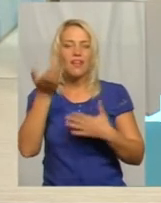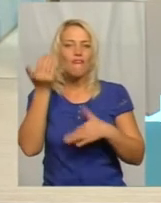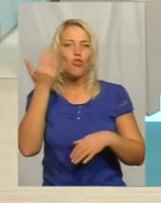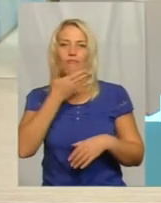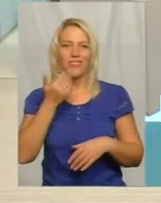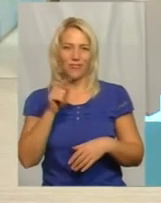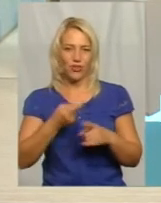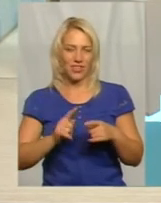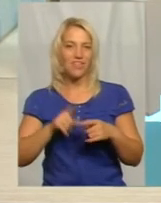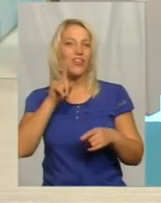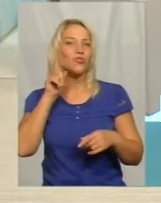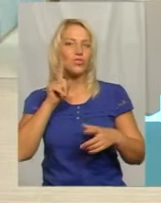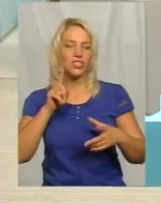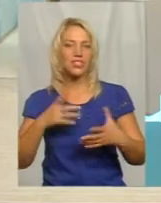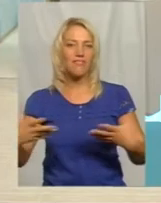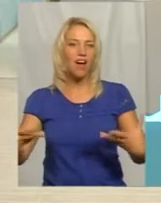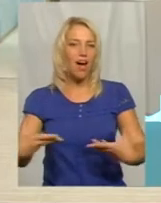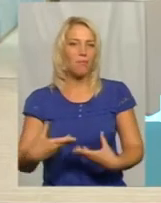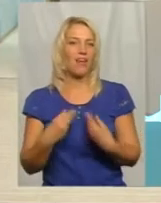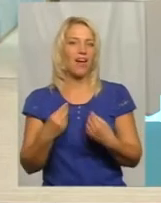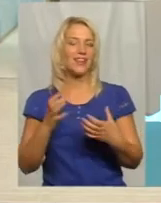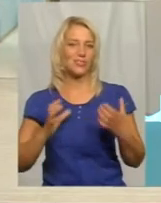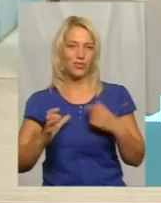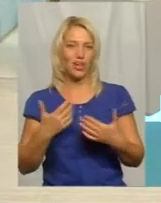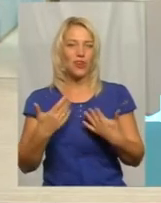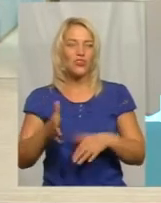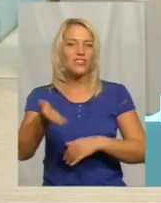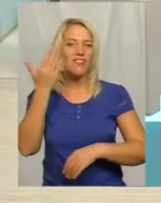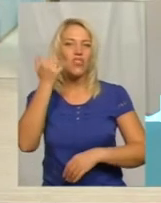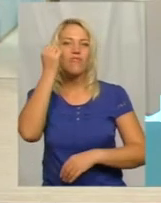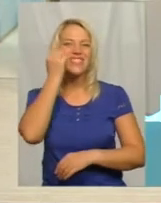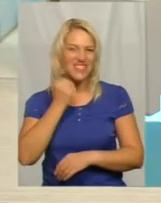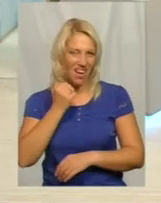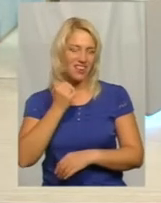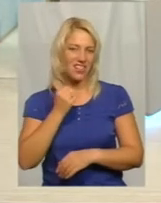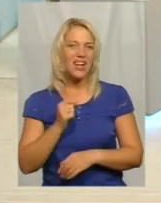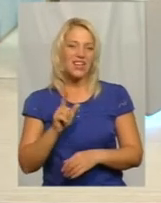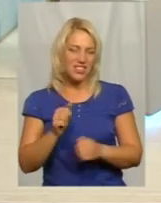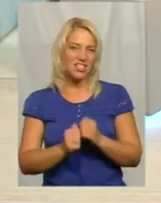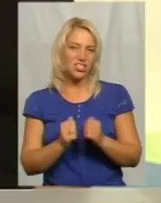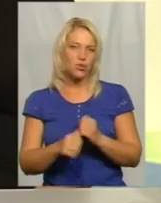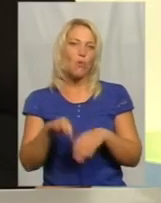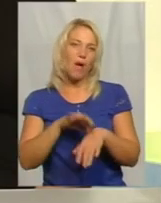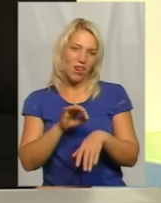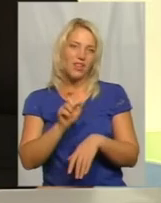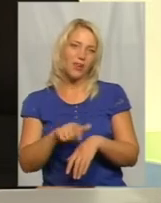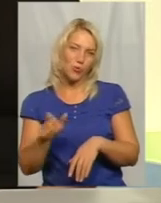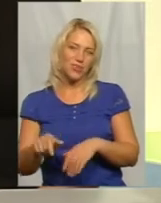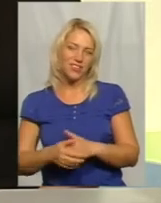обаяння студенческого, це вже давным-давно старі, зачастую, достаточно больні люди,